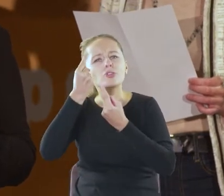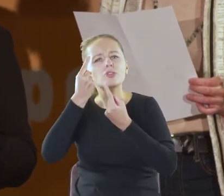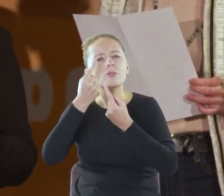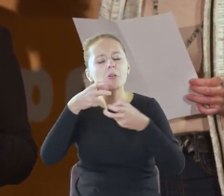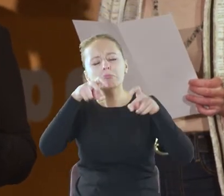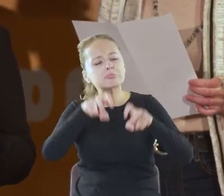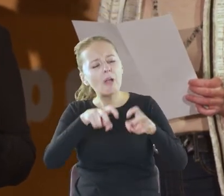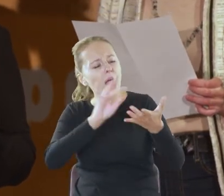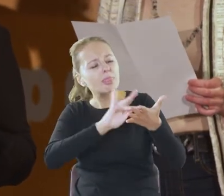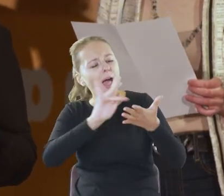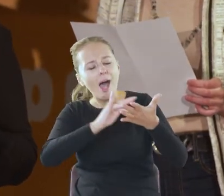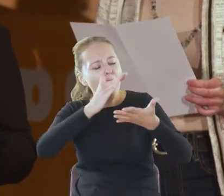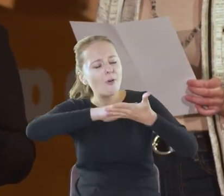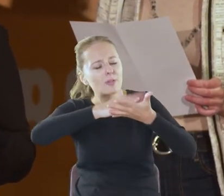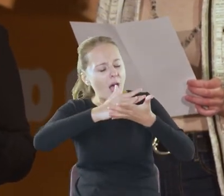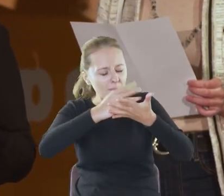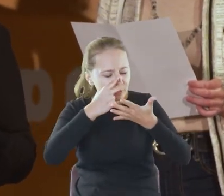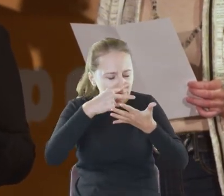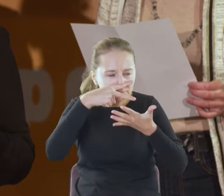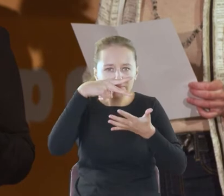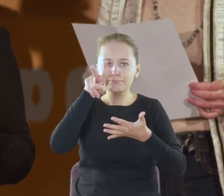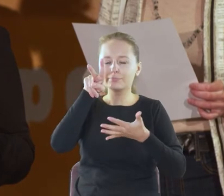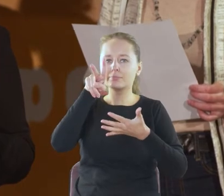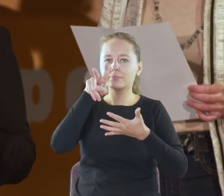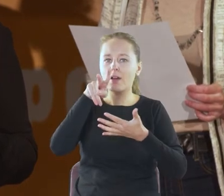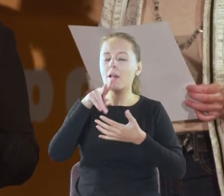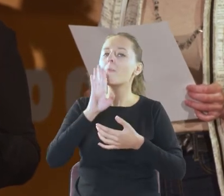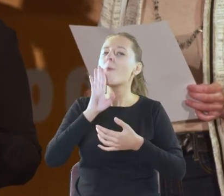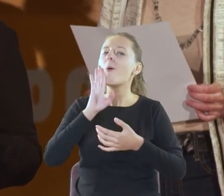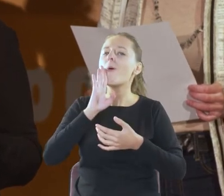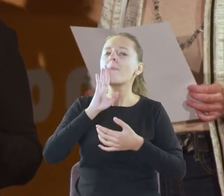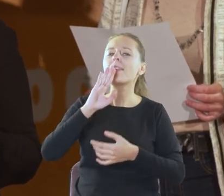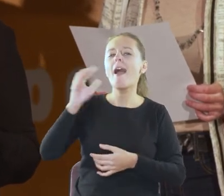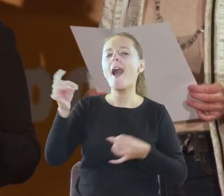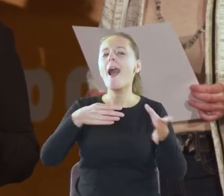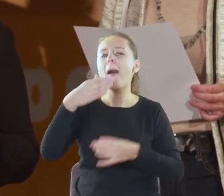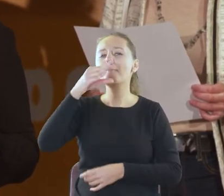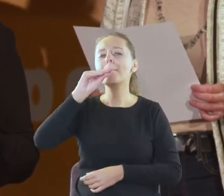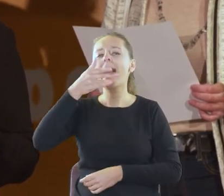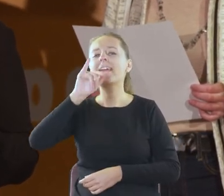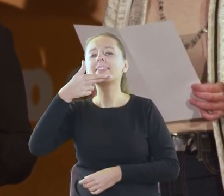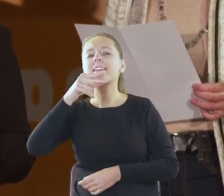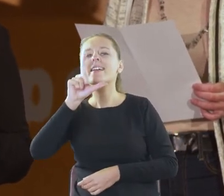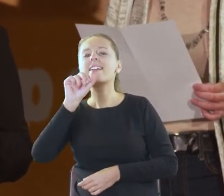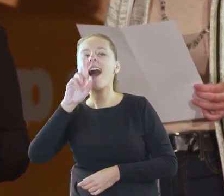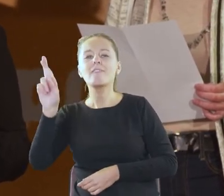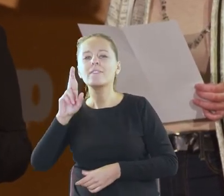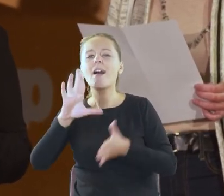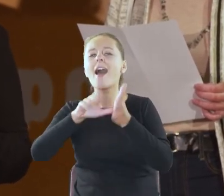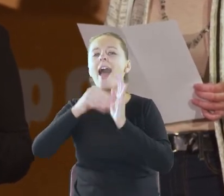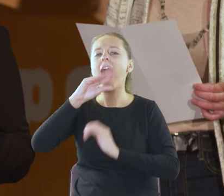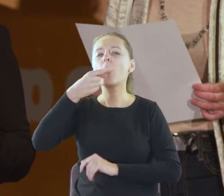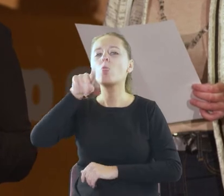podnieść i jak do endu w Minecraftcie iść tam, gdzie się rodzi opowieść?